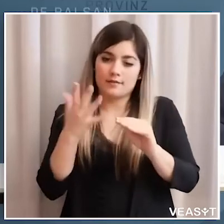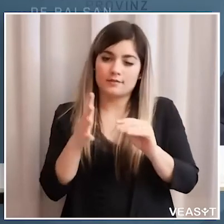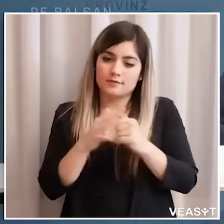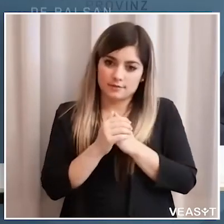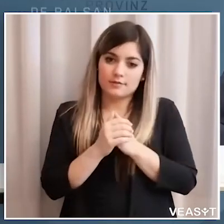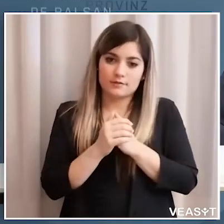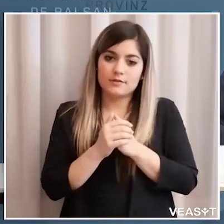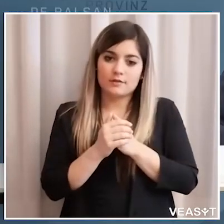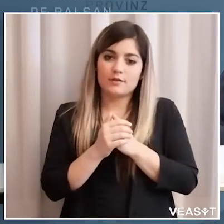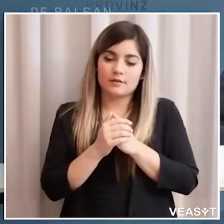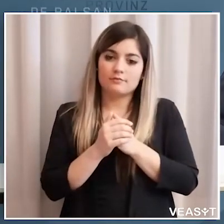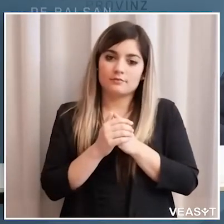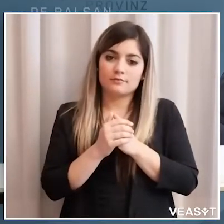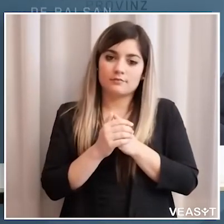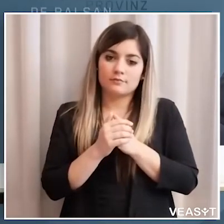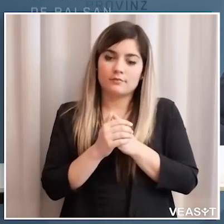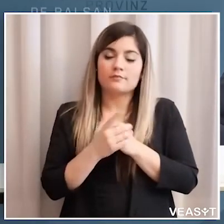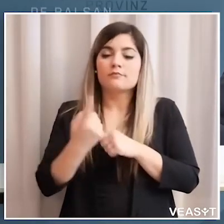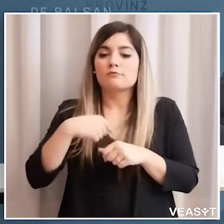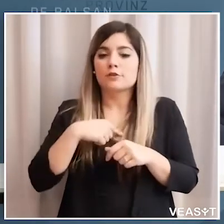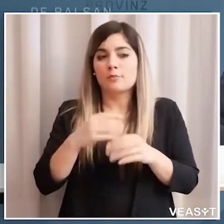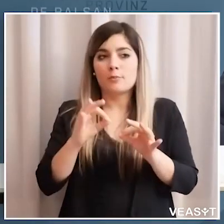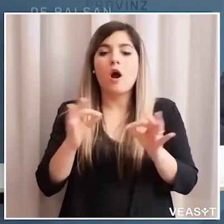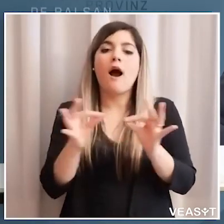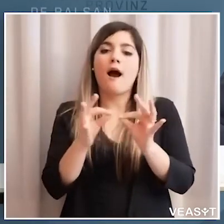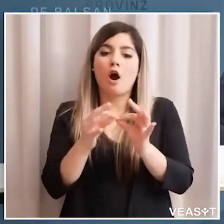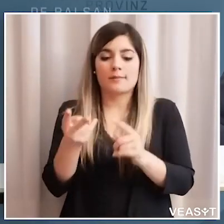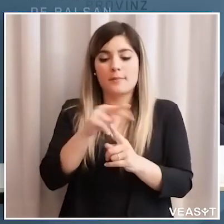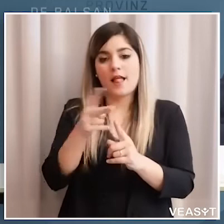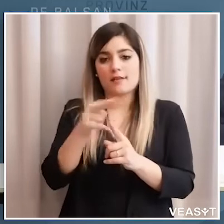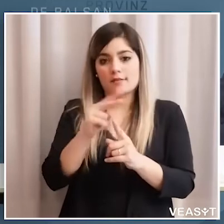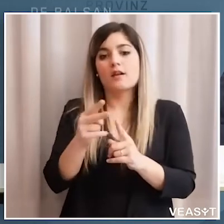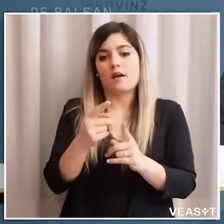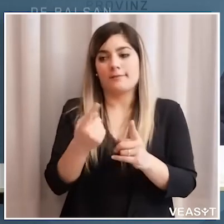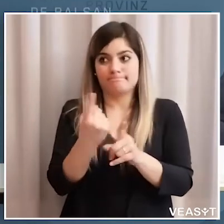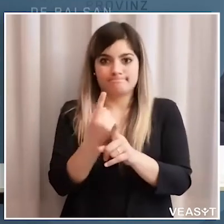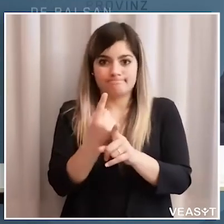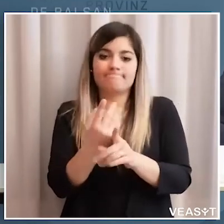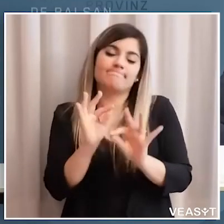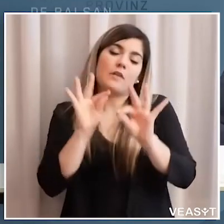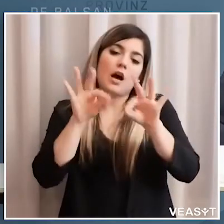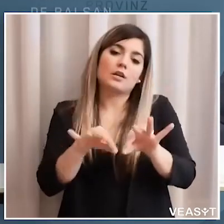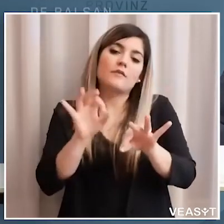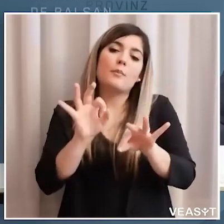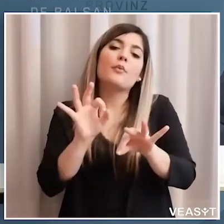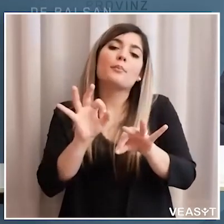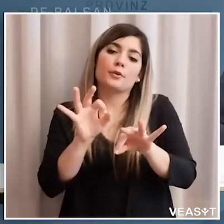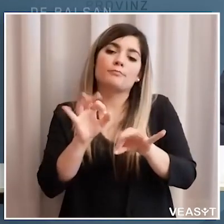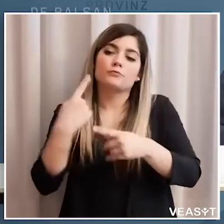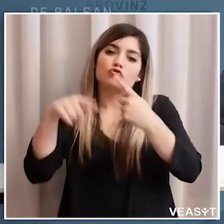e crediamo anche che ci siano i presupposti anche per degli accordi a livello bilaterale adesso per arrivare anche a una